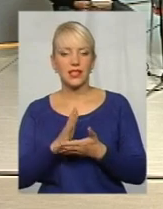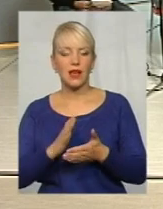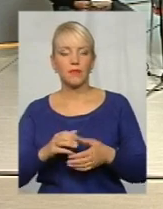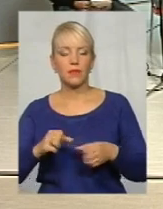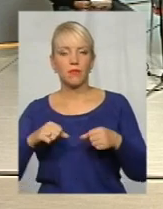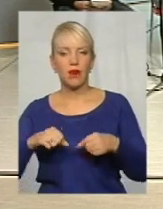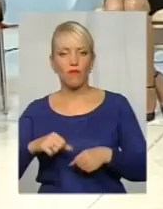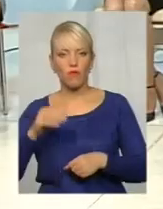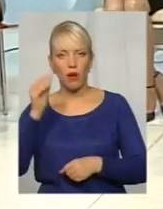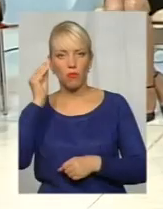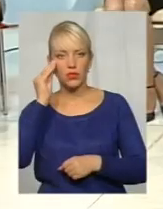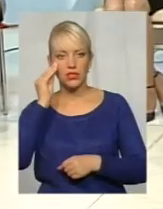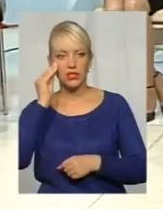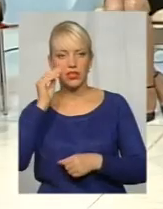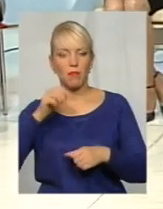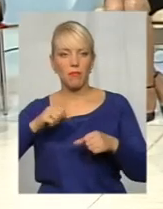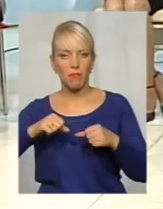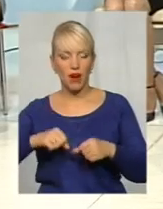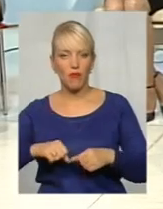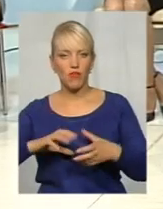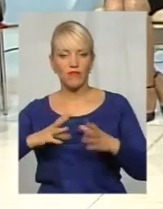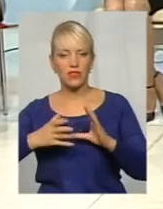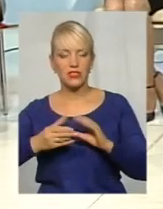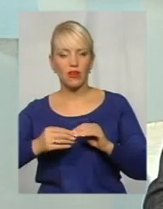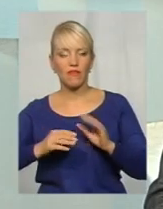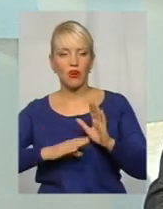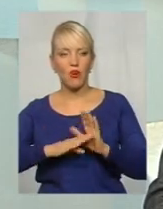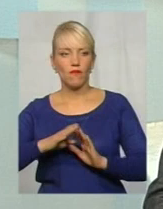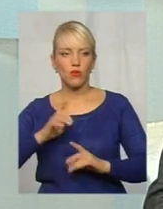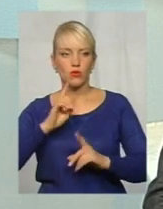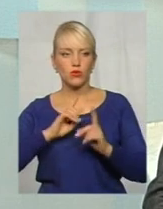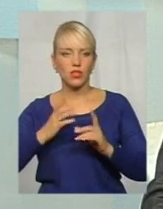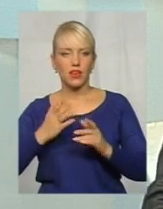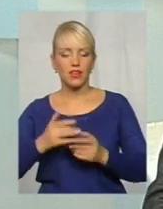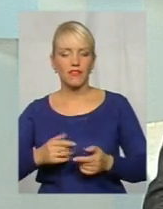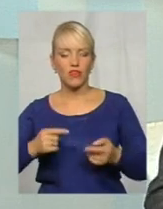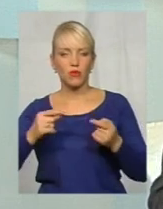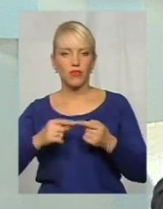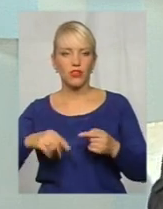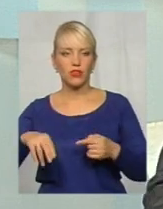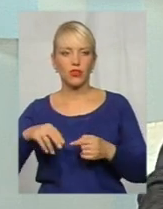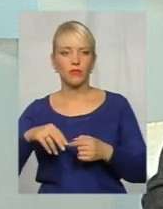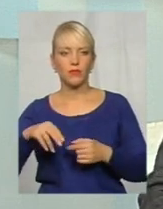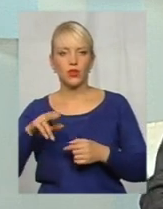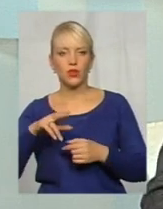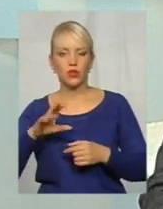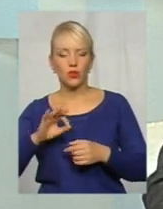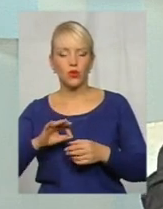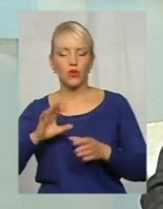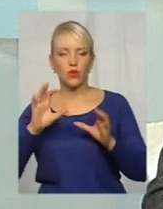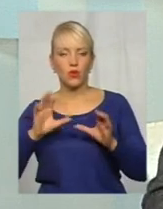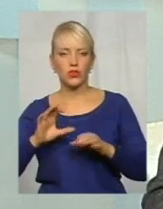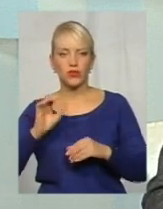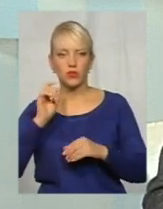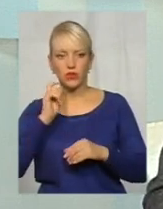позиція, правовий висновок Верховного суду, який відповідно до чинних процесуальних кодексів,